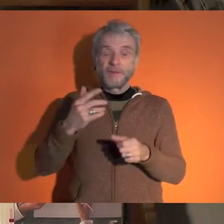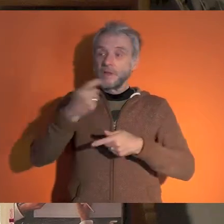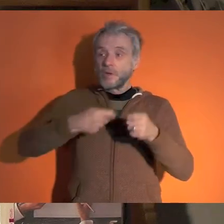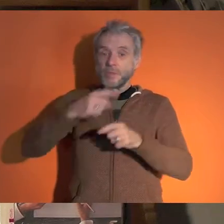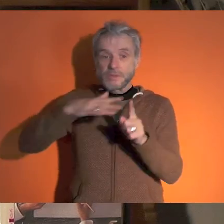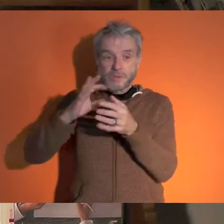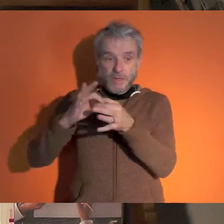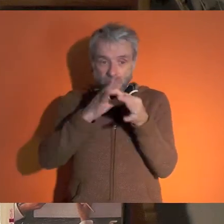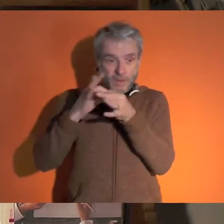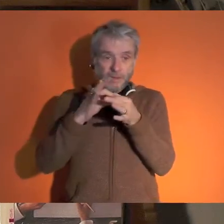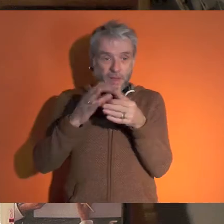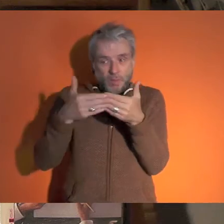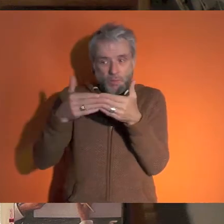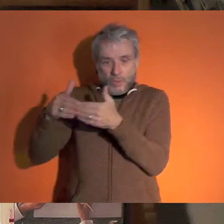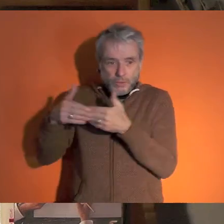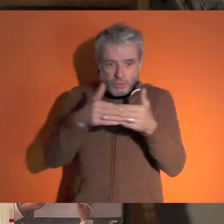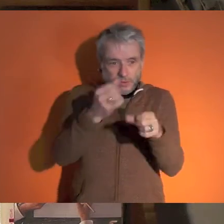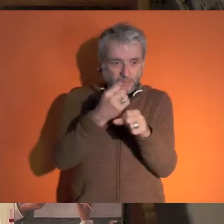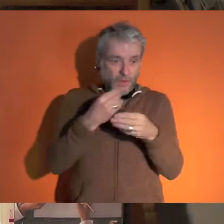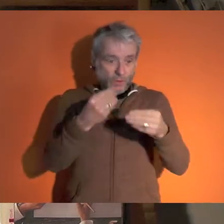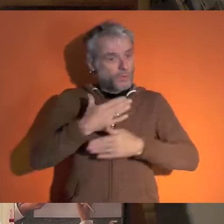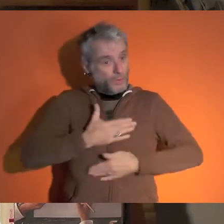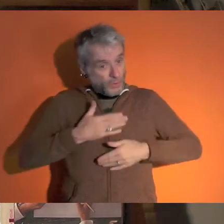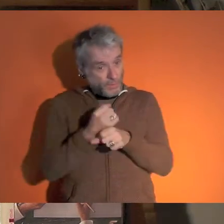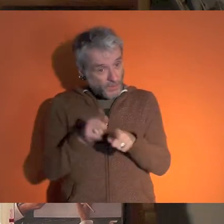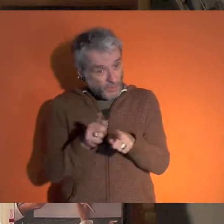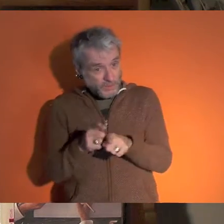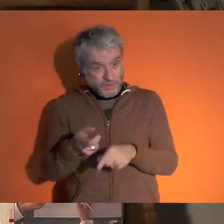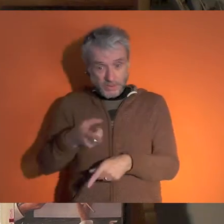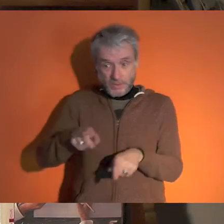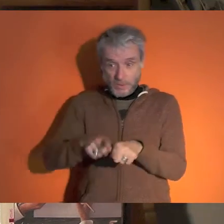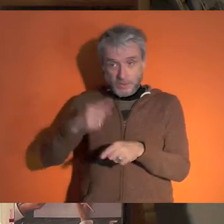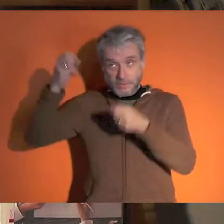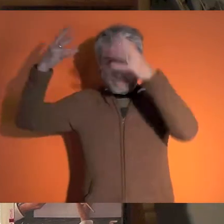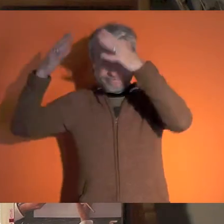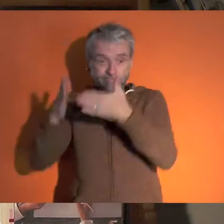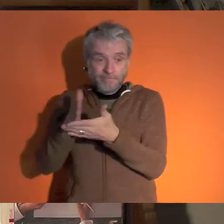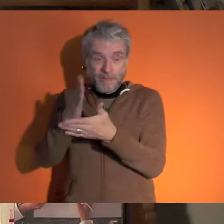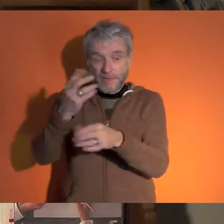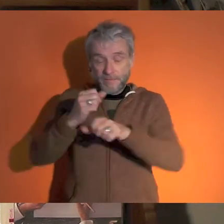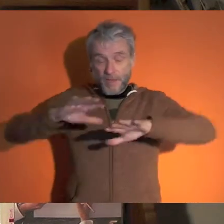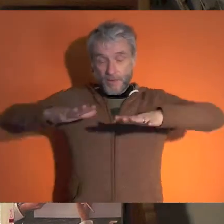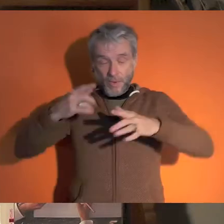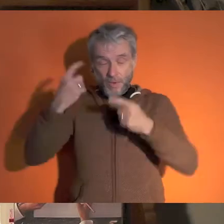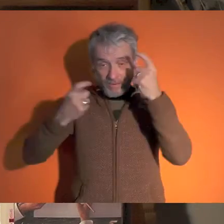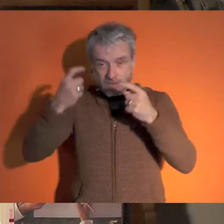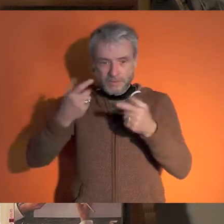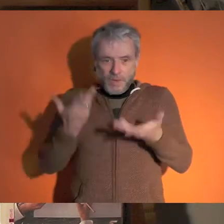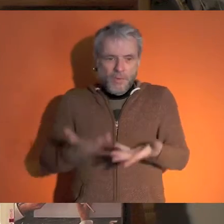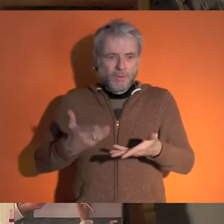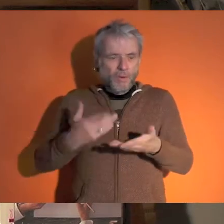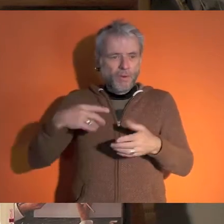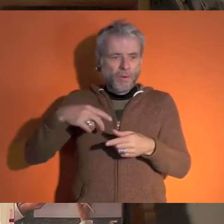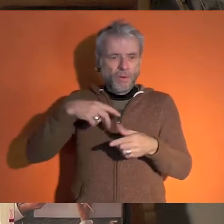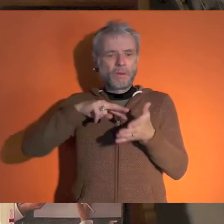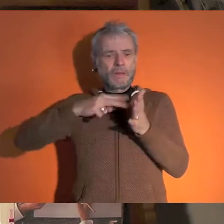et solidaire, en proximité de la population, des emplois satisfaisants. Comment nous pensons également l'avenir du travail, à l'heure